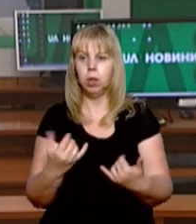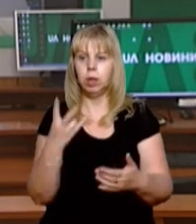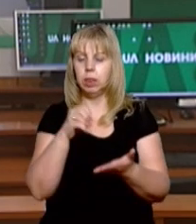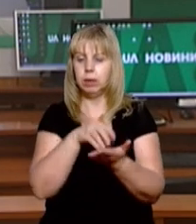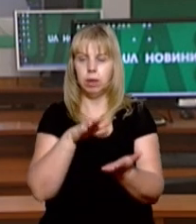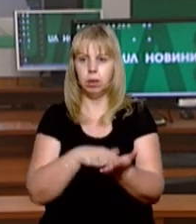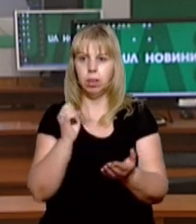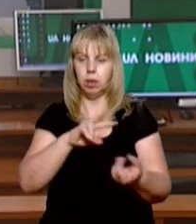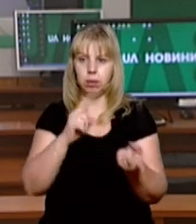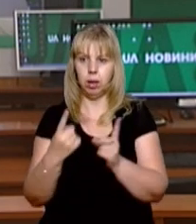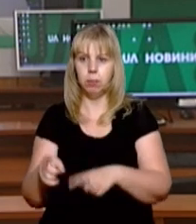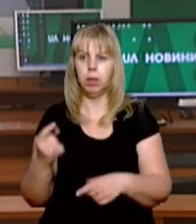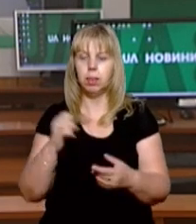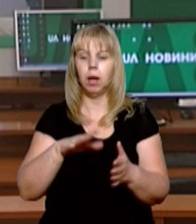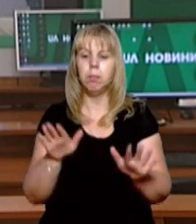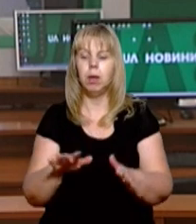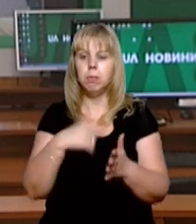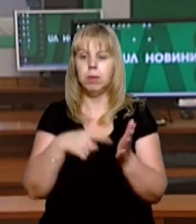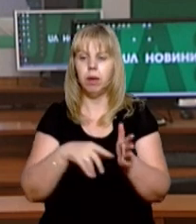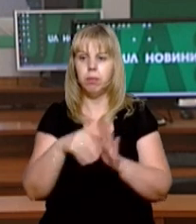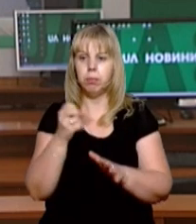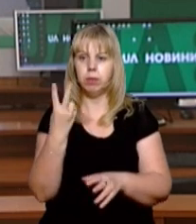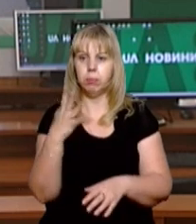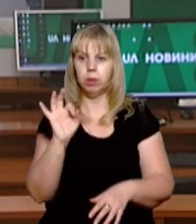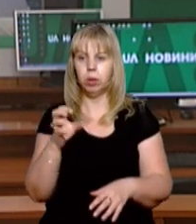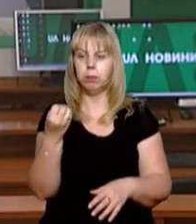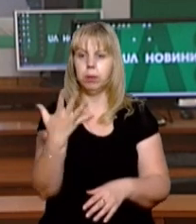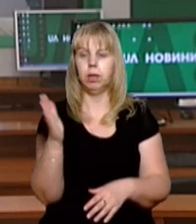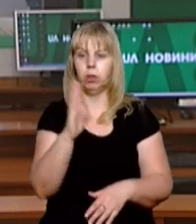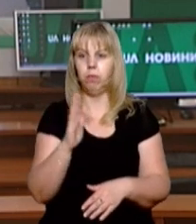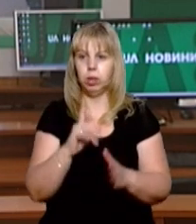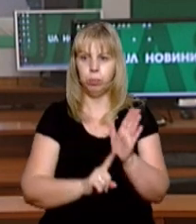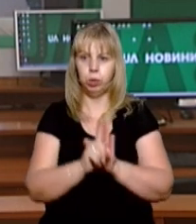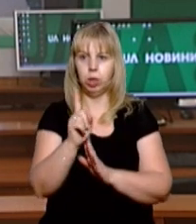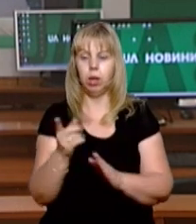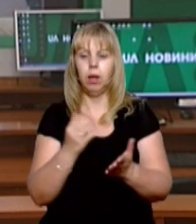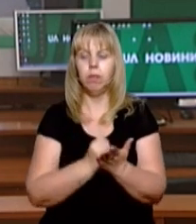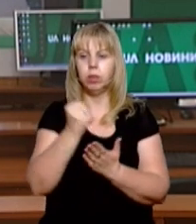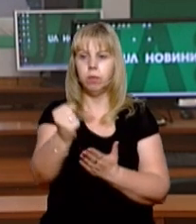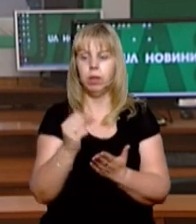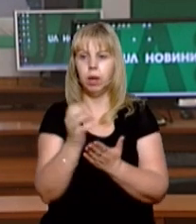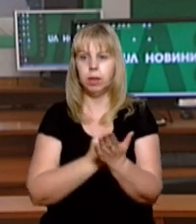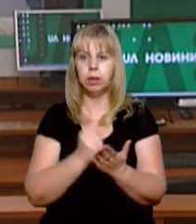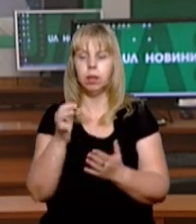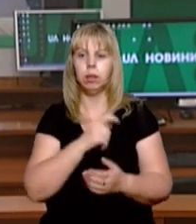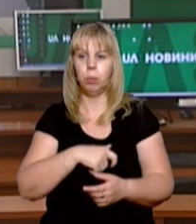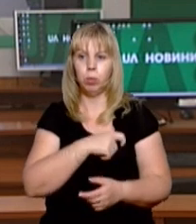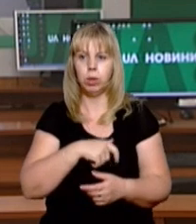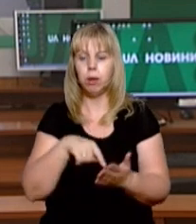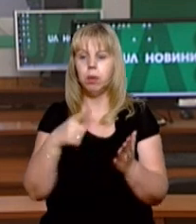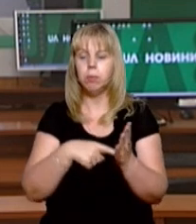не зареєструвалася на Закарпатті. На місцеві вибори 25 жовтня з 15 вересня розпочалося висування кандидатів у депутати